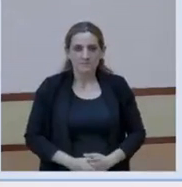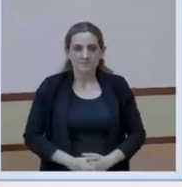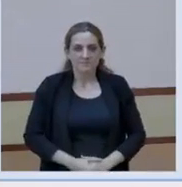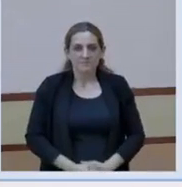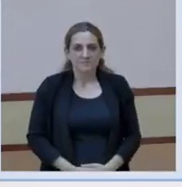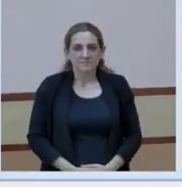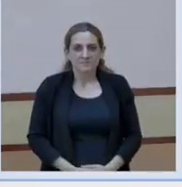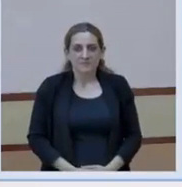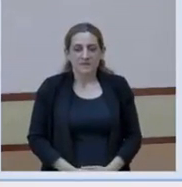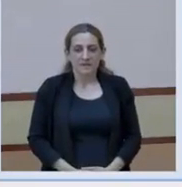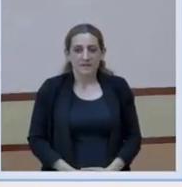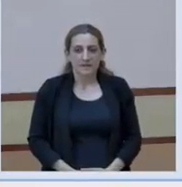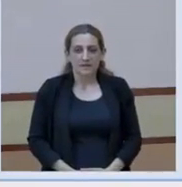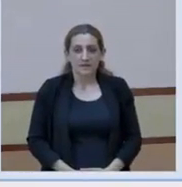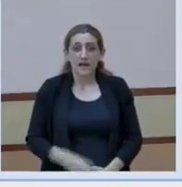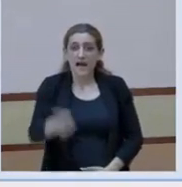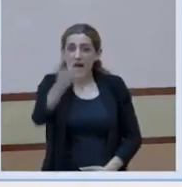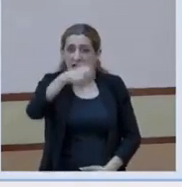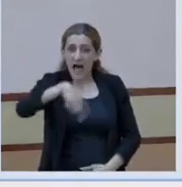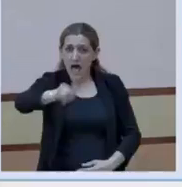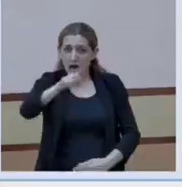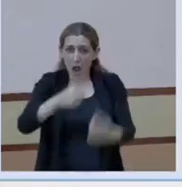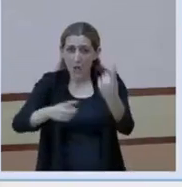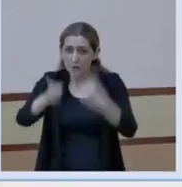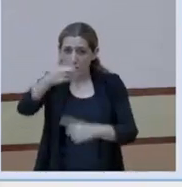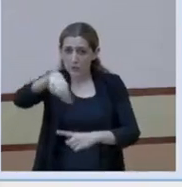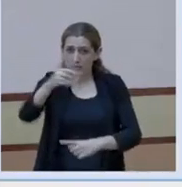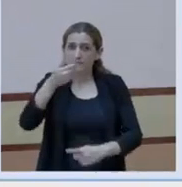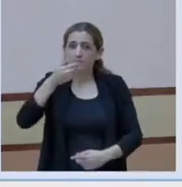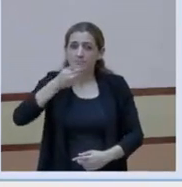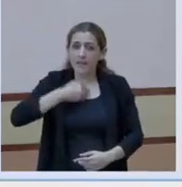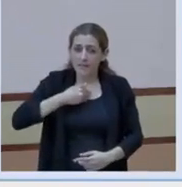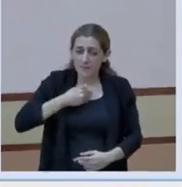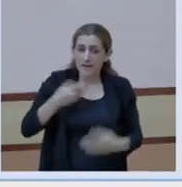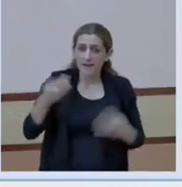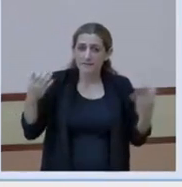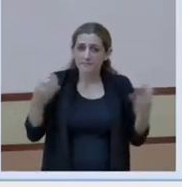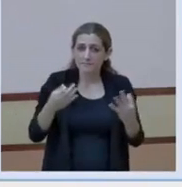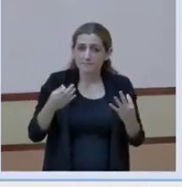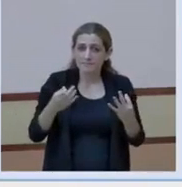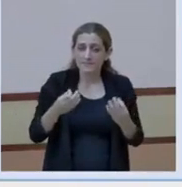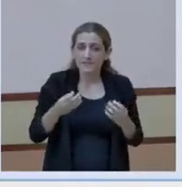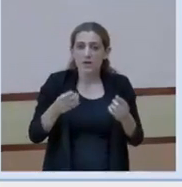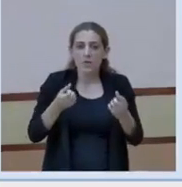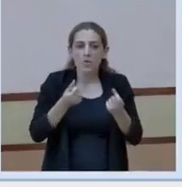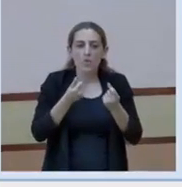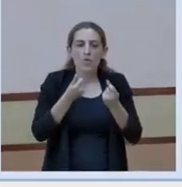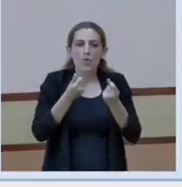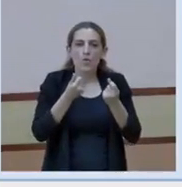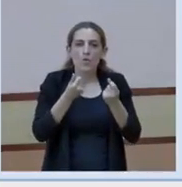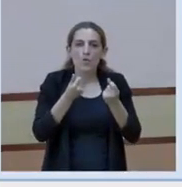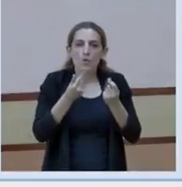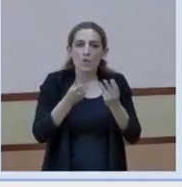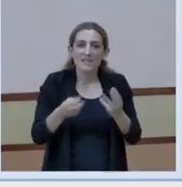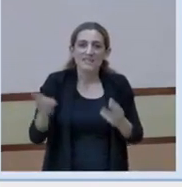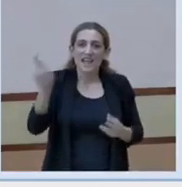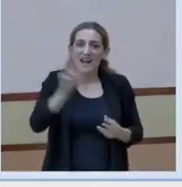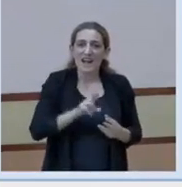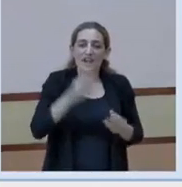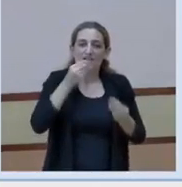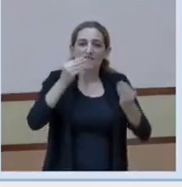Alguns de vostès ens havien demanat quines eren les reinfeccions i els casos post